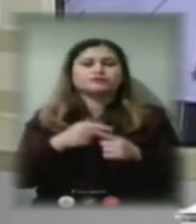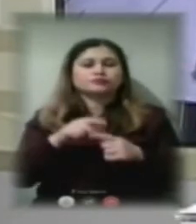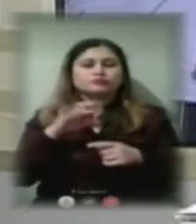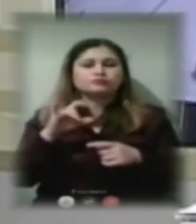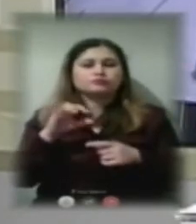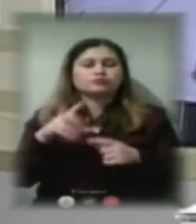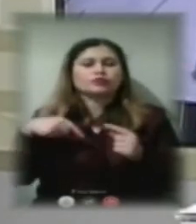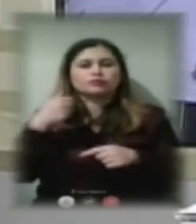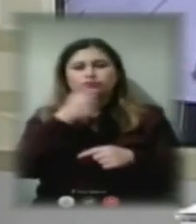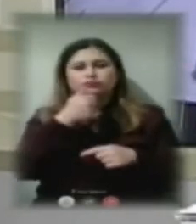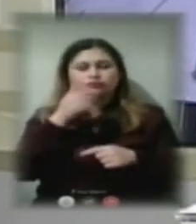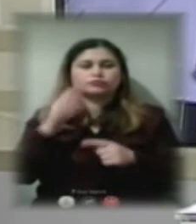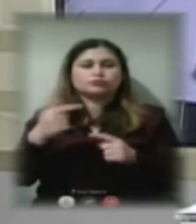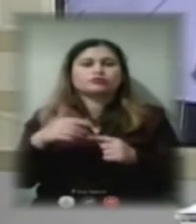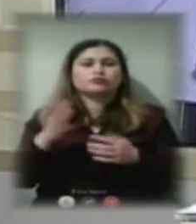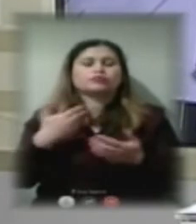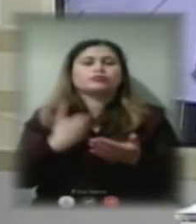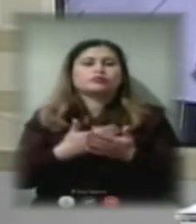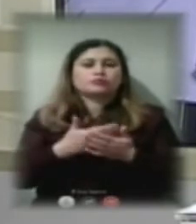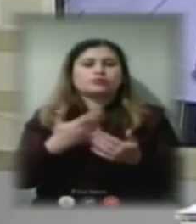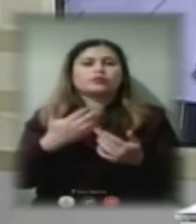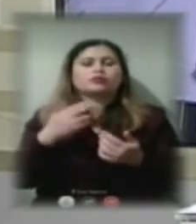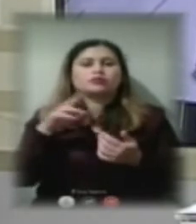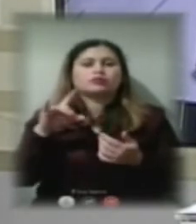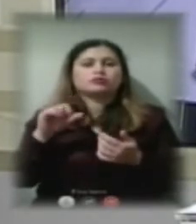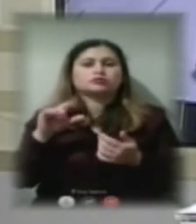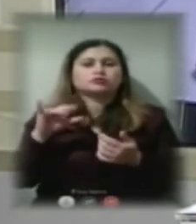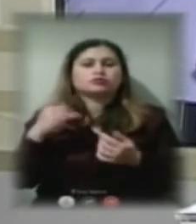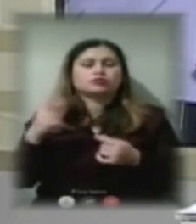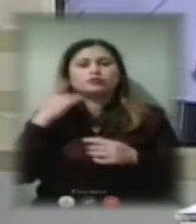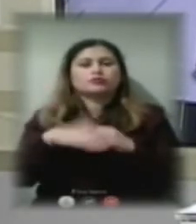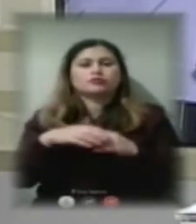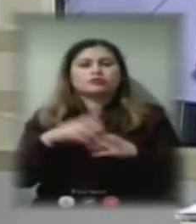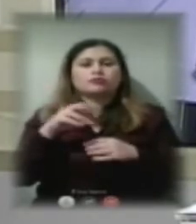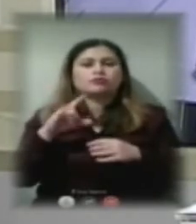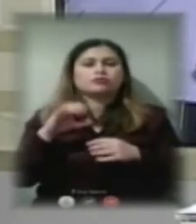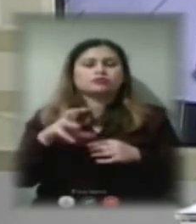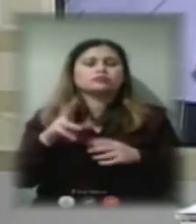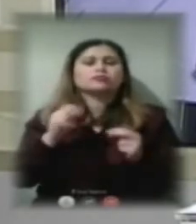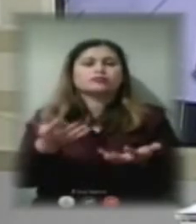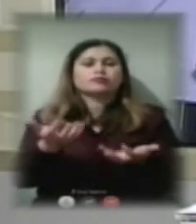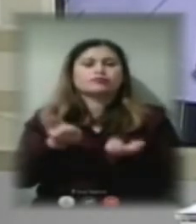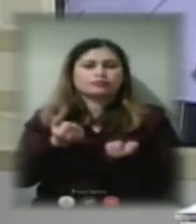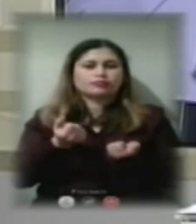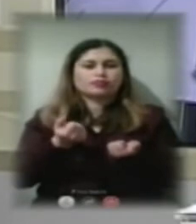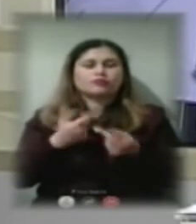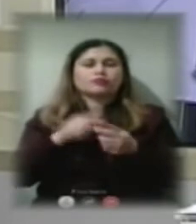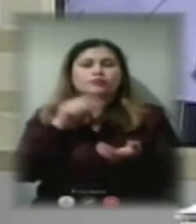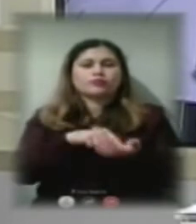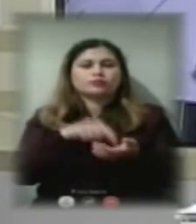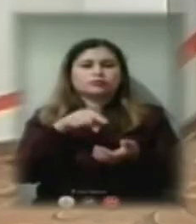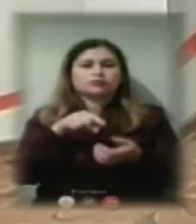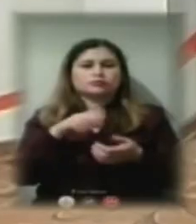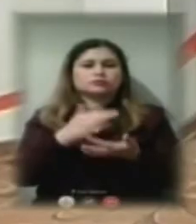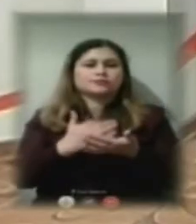рік запропонуємо прозорий і зрозумілий механізм, як попасти до титульних списків.